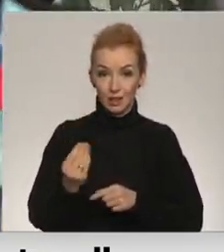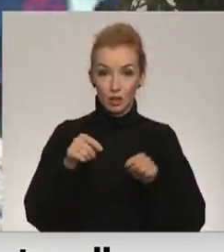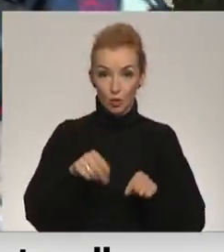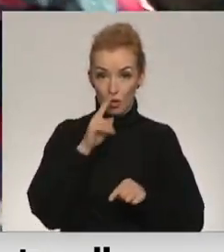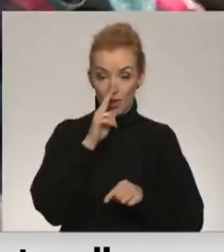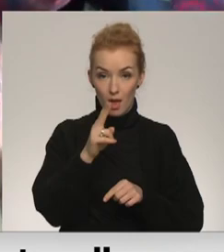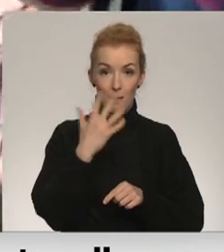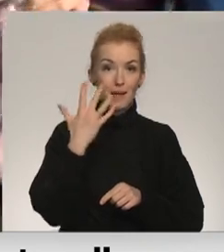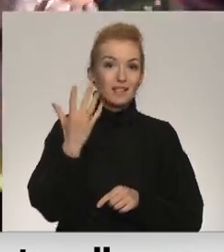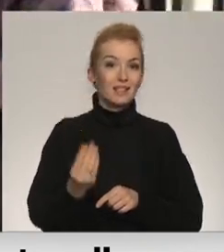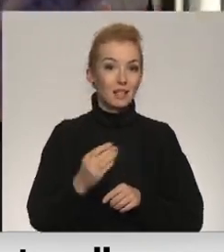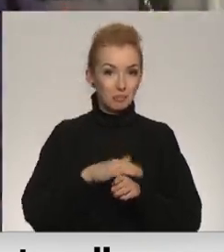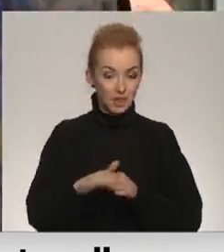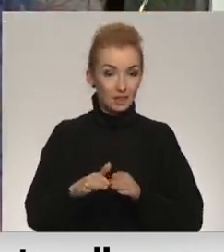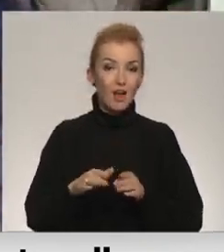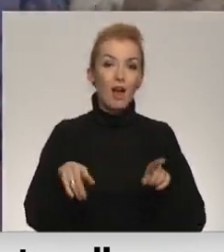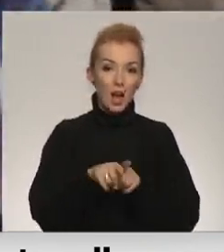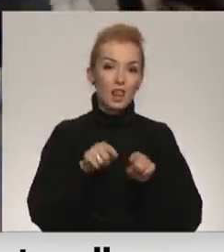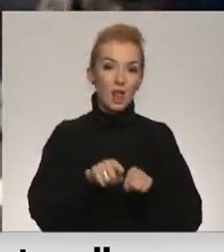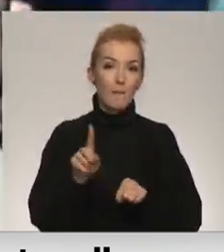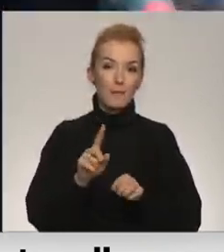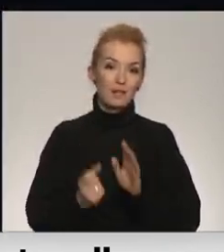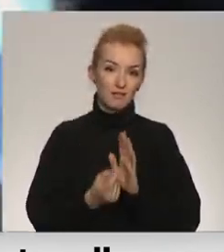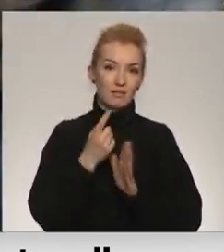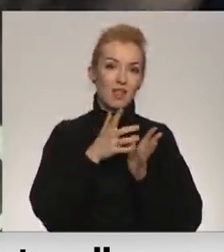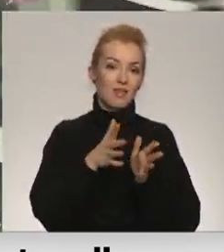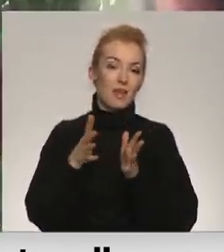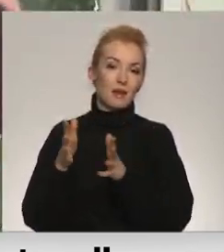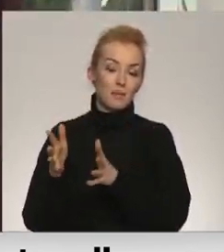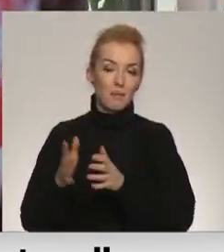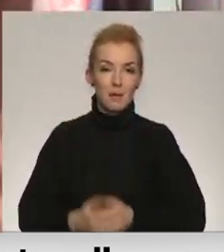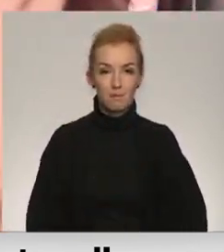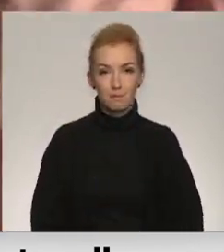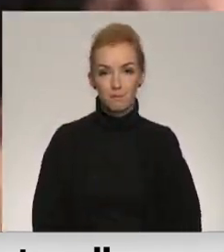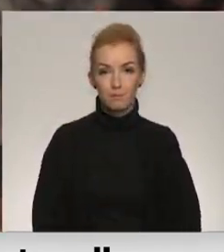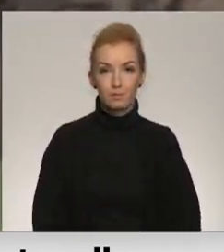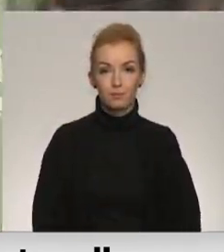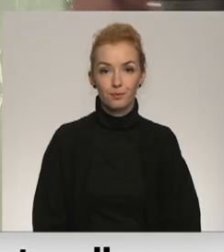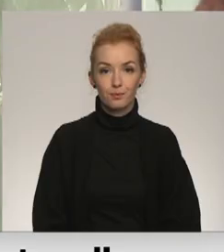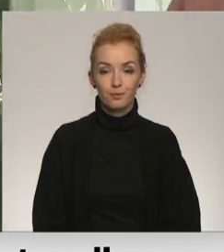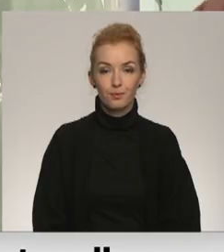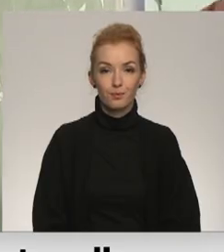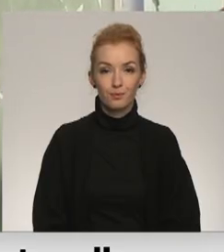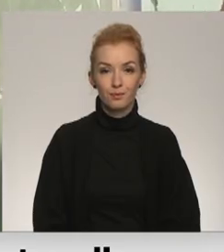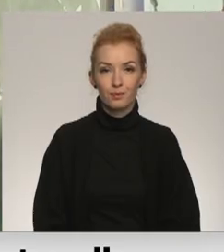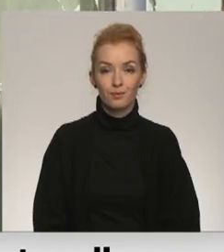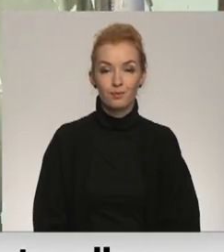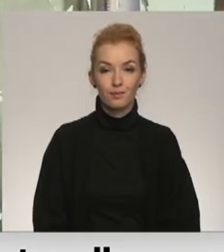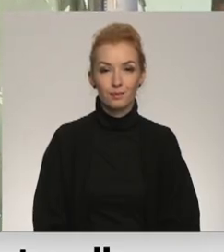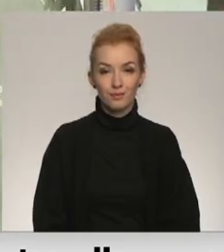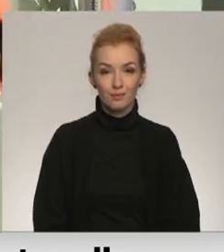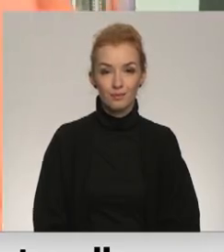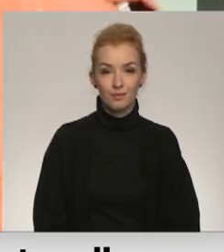šo nedēļu jau piecas un arī tām esot ietekme, norāda slimību profilaksas un kontrolas centrā. Vita Anstrātīvo veis,